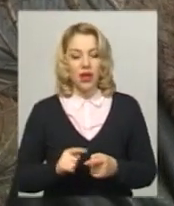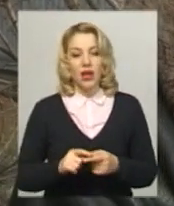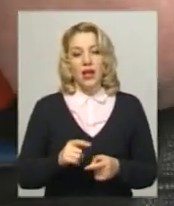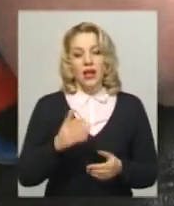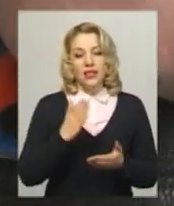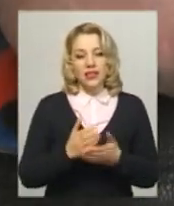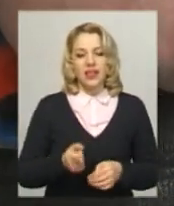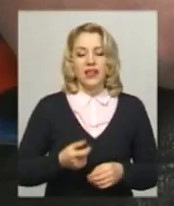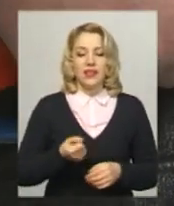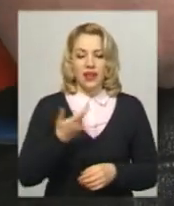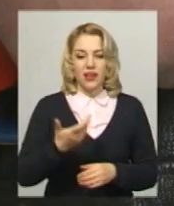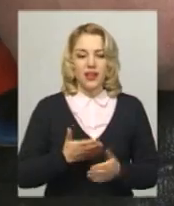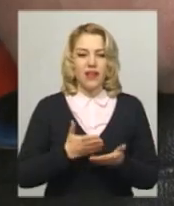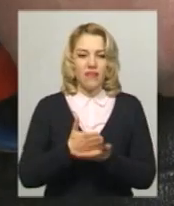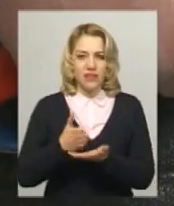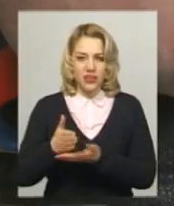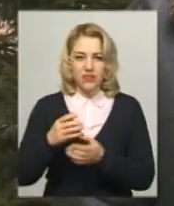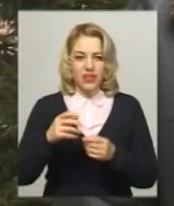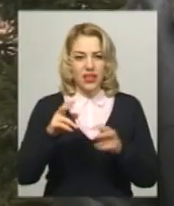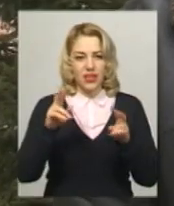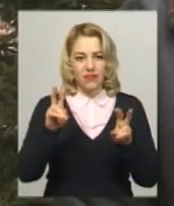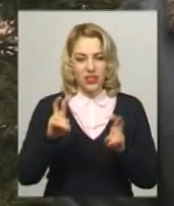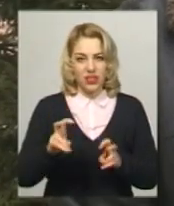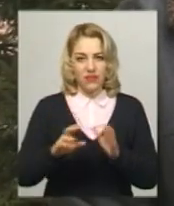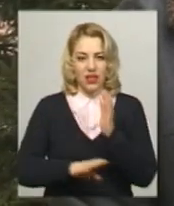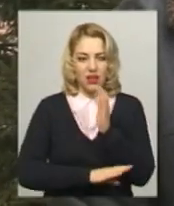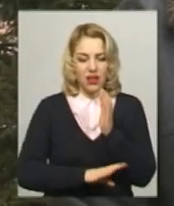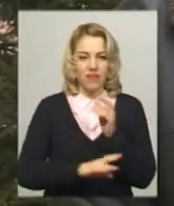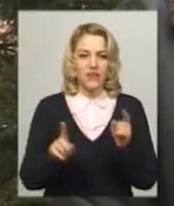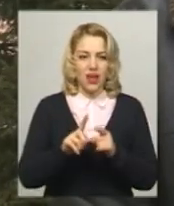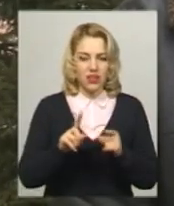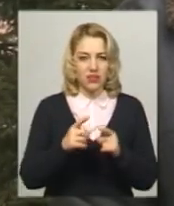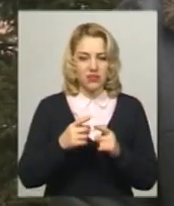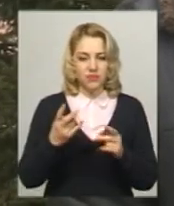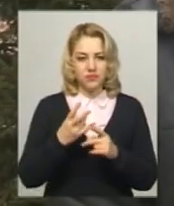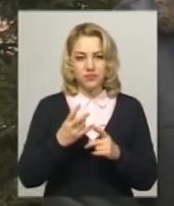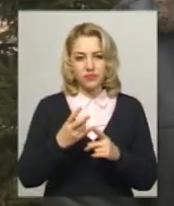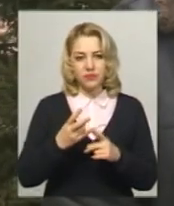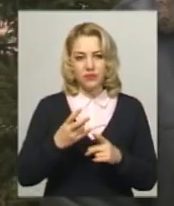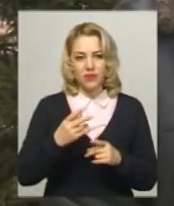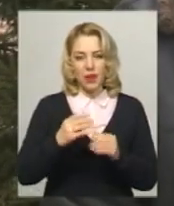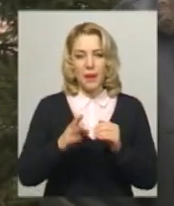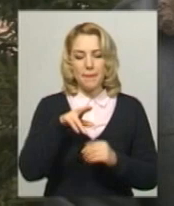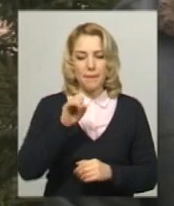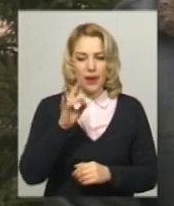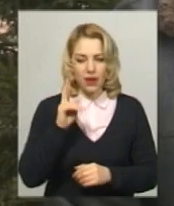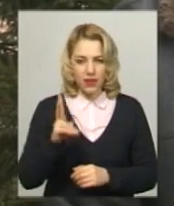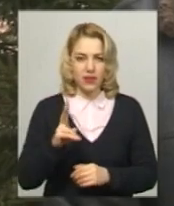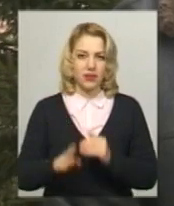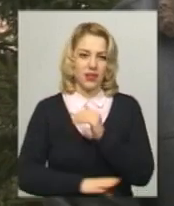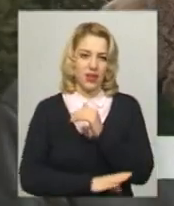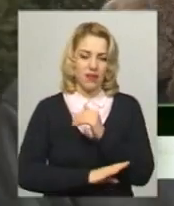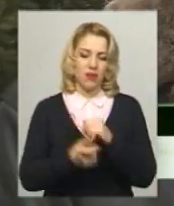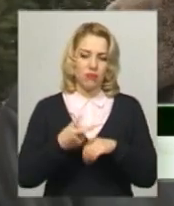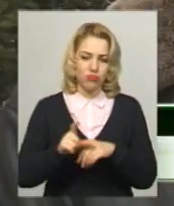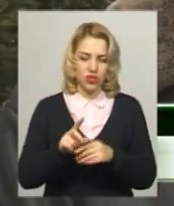декілька видів дерев, які потребують особливого догляду. Паркові дерева більш стійкі, ніж, скажімо, плодові